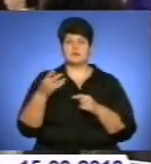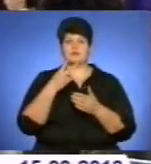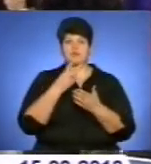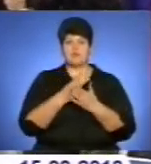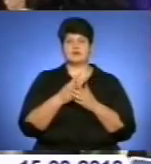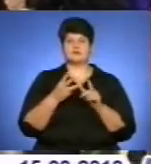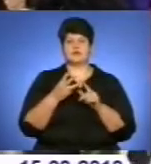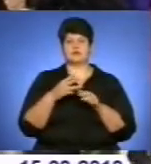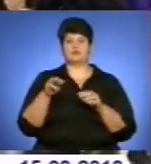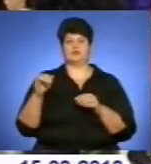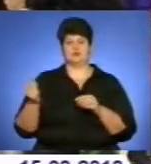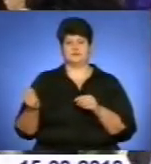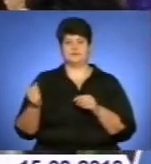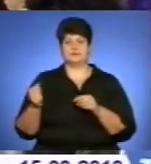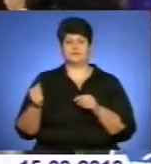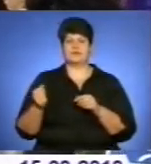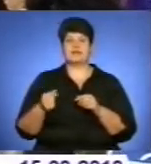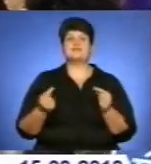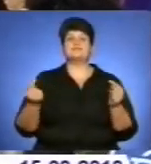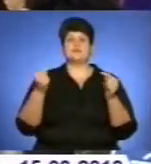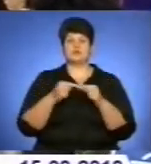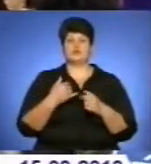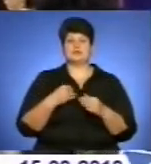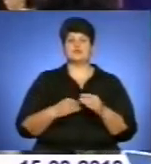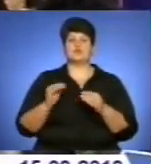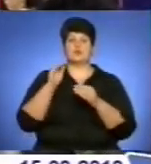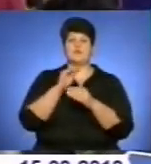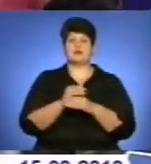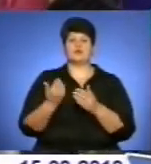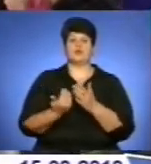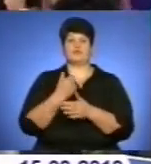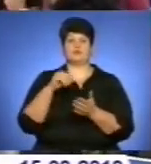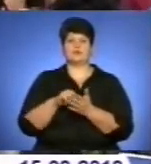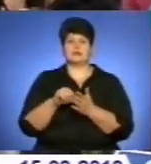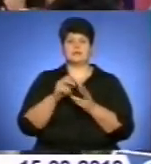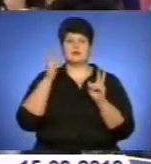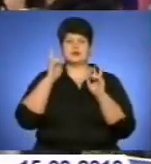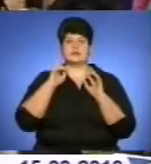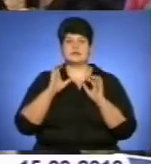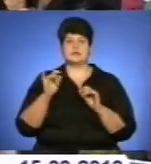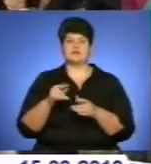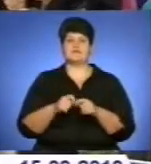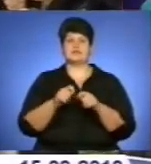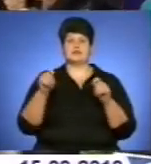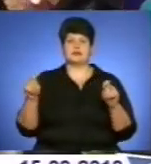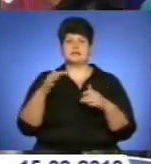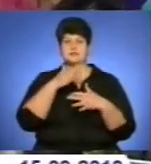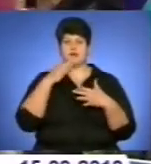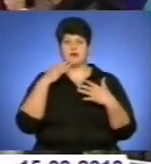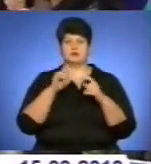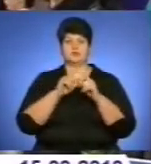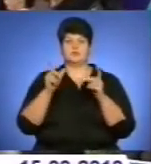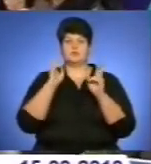отримала успіх і глядачів, і самих учасників. Виступали діти. Ось сьогодні просто змінена тема.